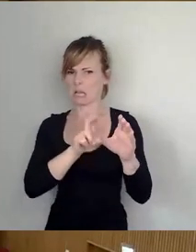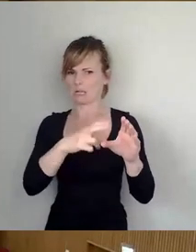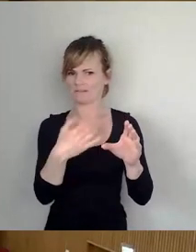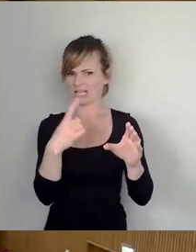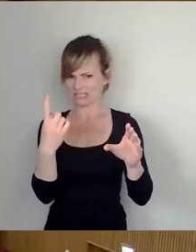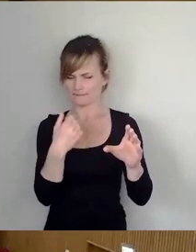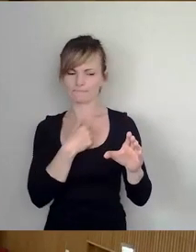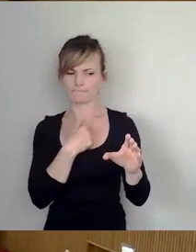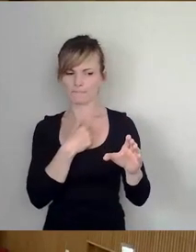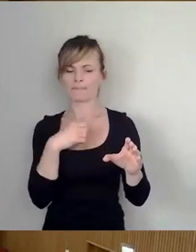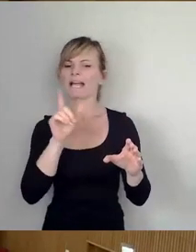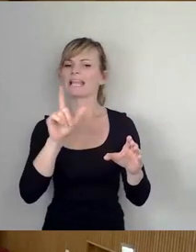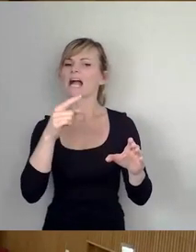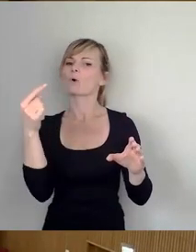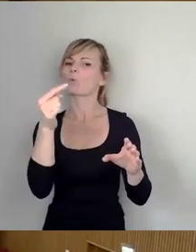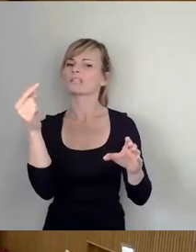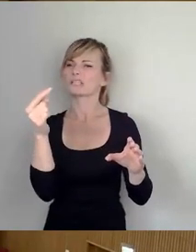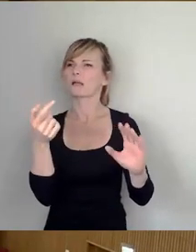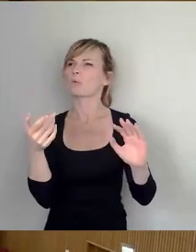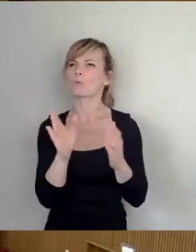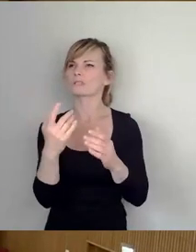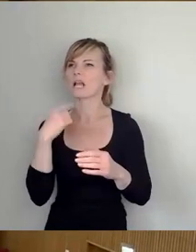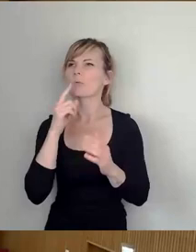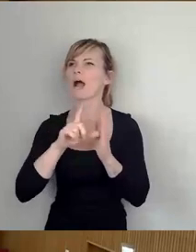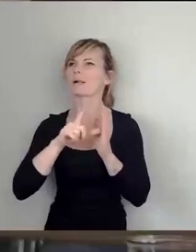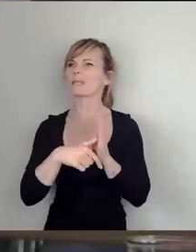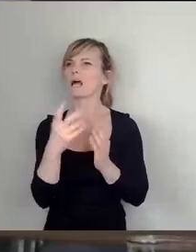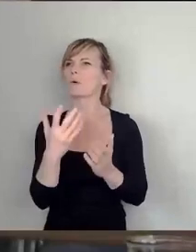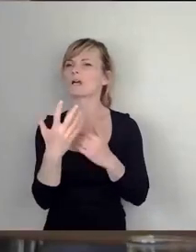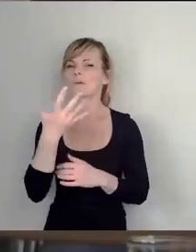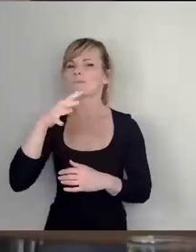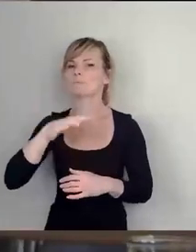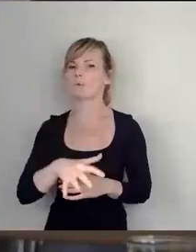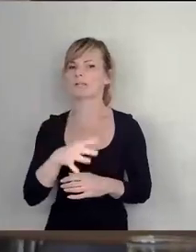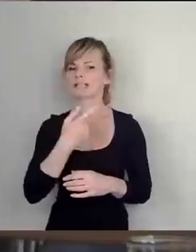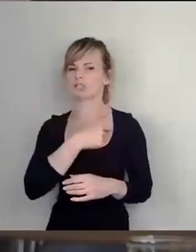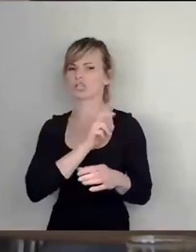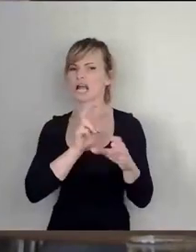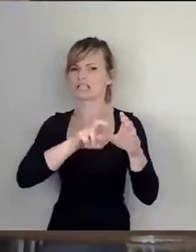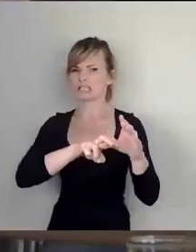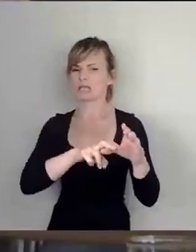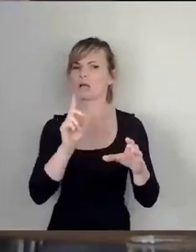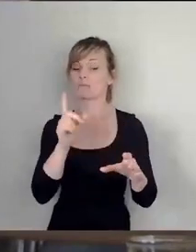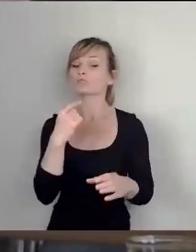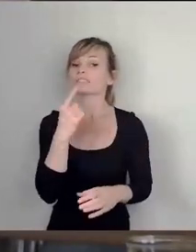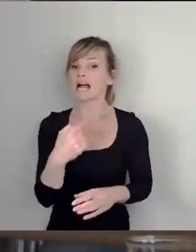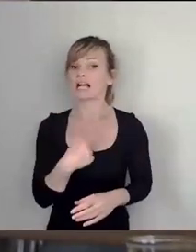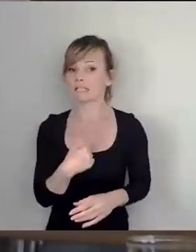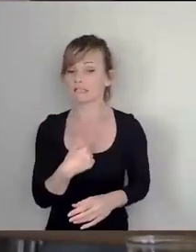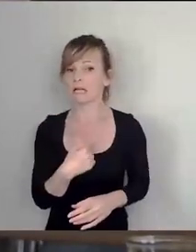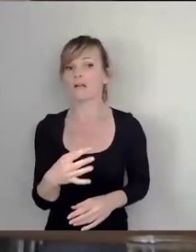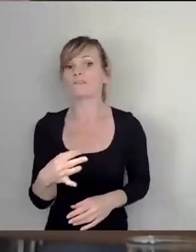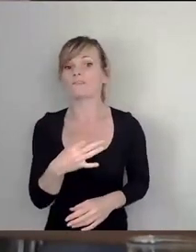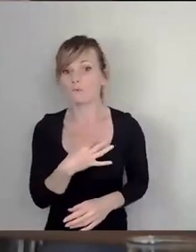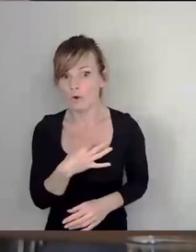Lea Grundig war relativ kurz, also ich glaube ein halbes Jahr oder fünf Monate in der Stasi. Und ich muss mal sagen, für mich sieht